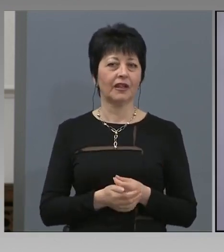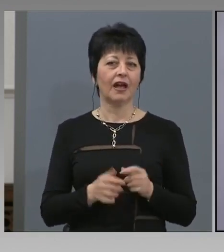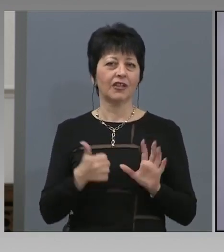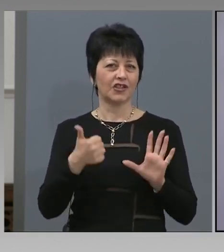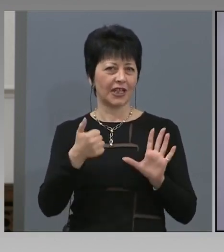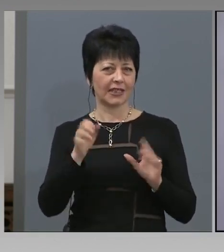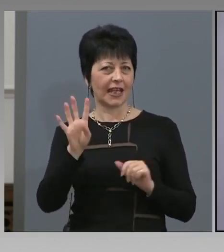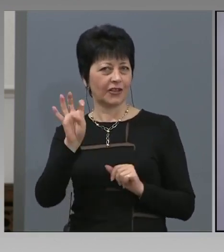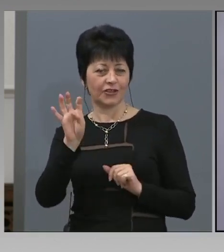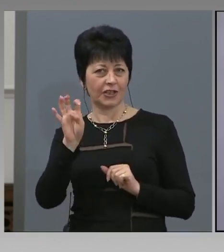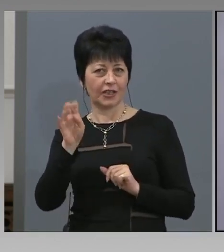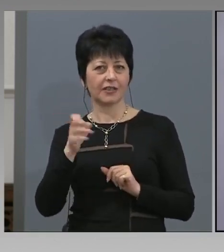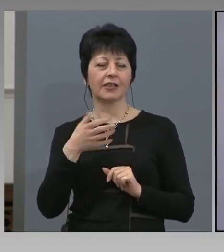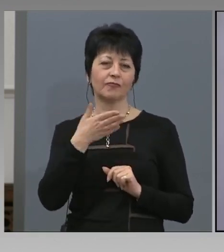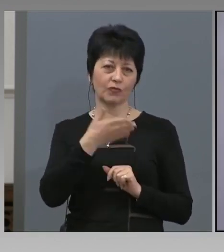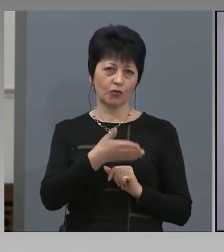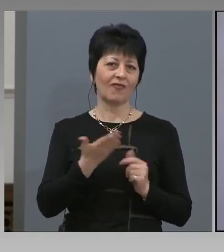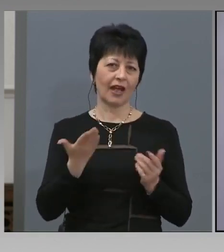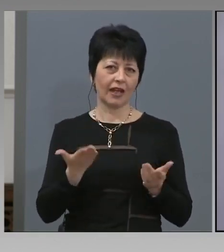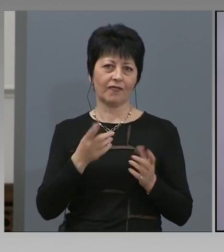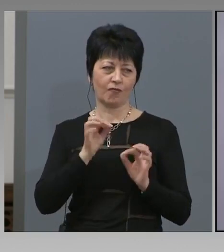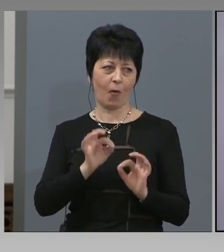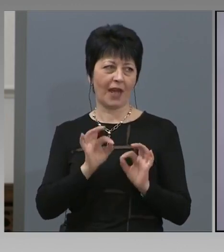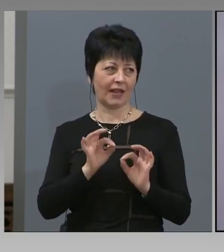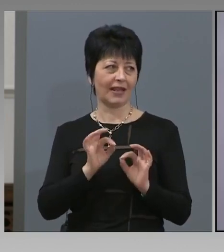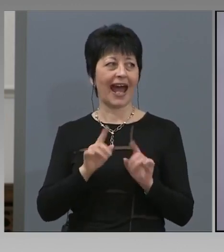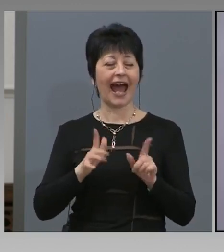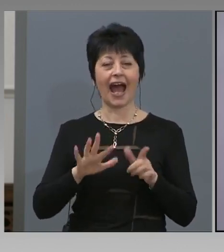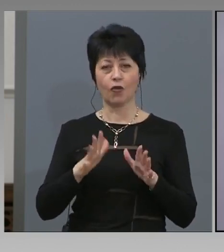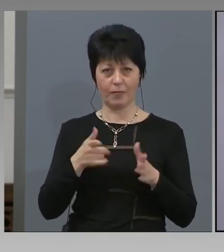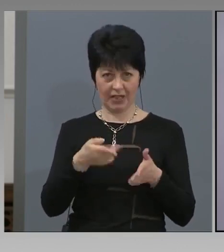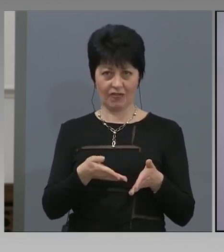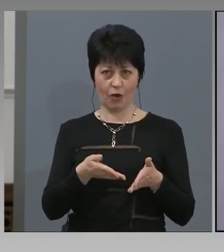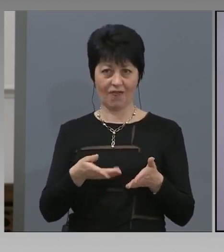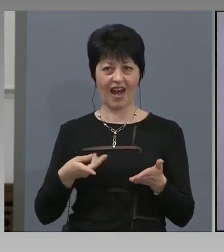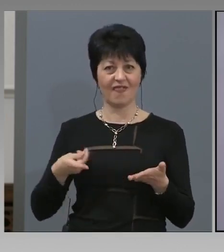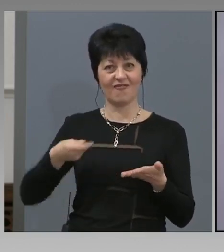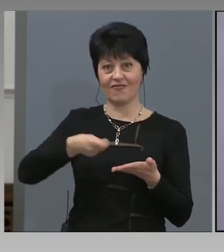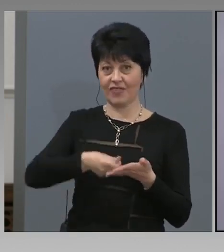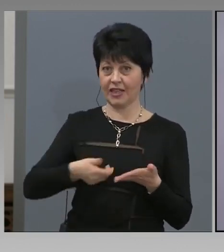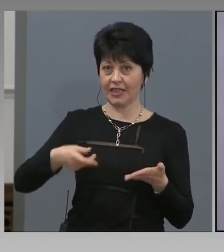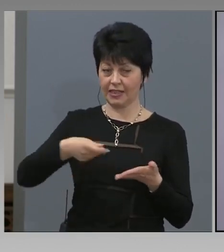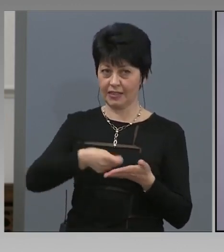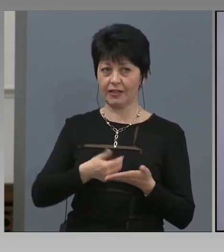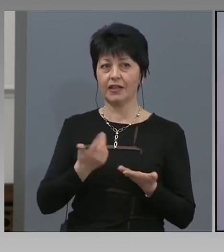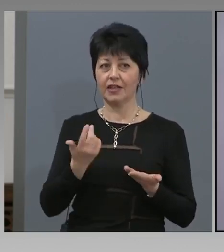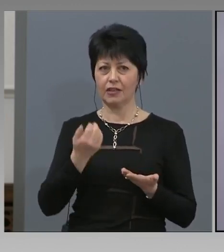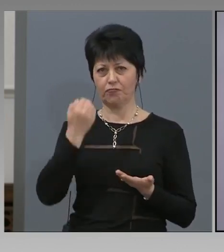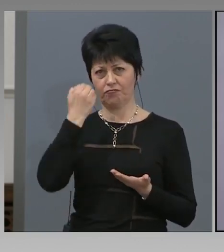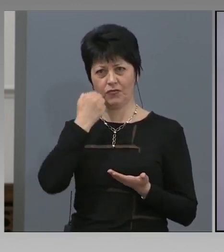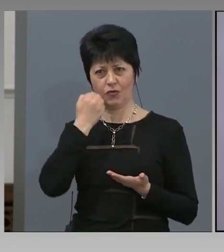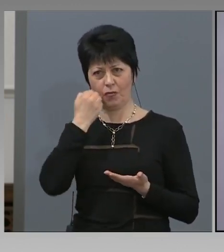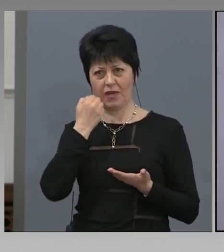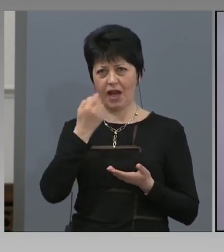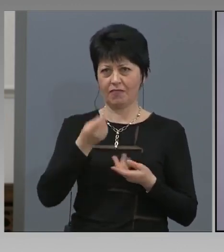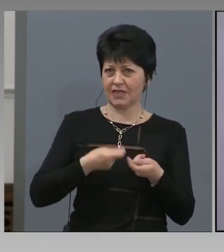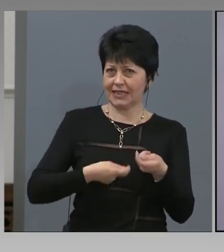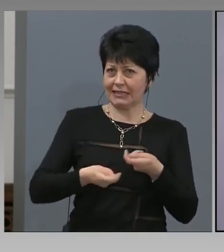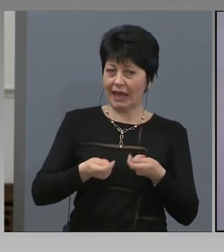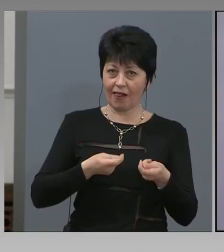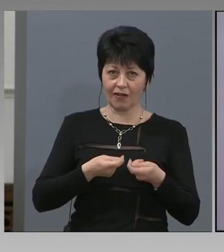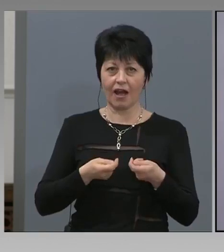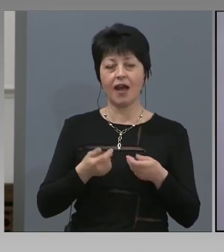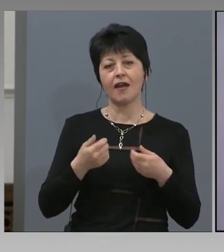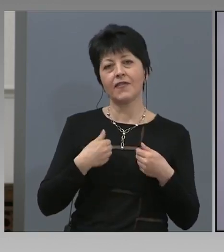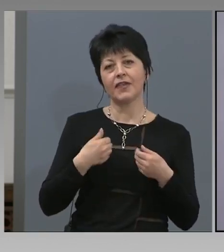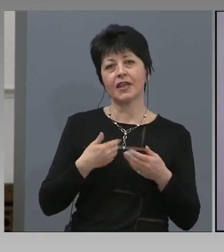са анонсите към момента. Ако има подобно финансиране, ако е призгодни условия, може да го ползваме. Ние така или иначе, вече сме отделили ресурс